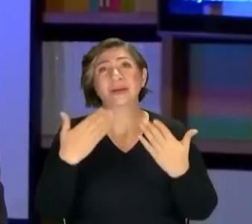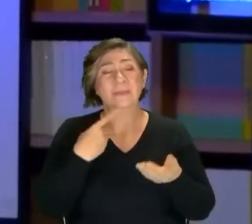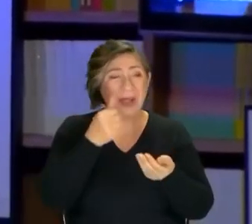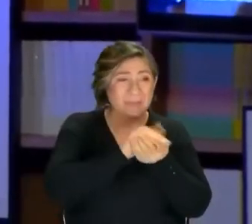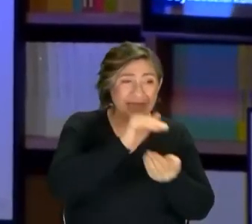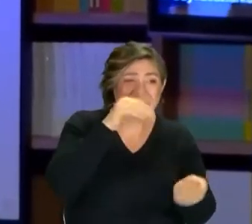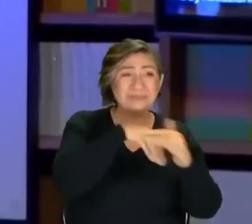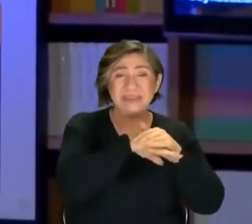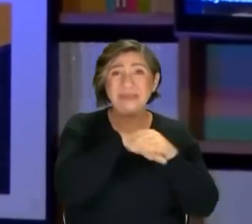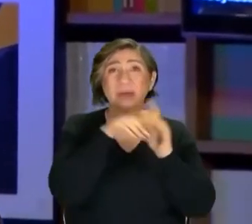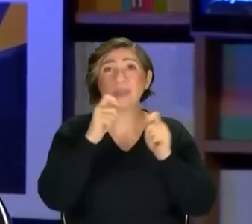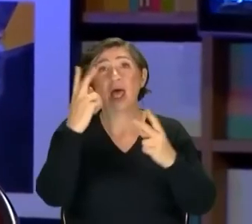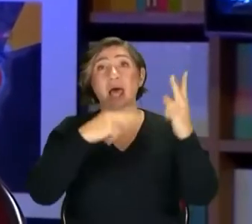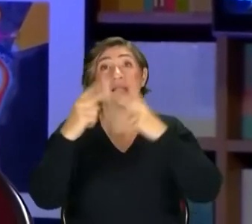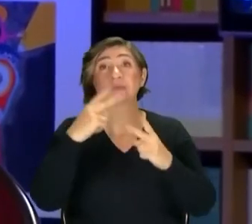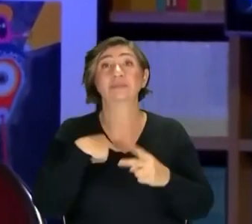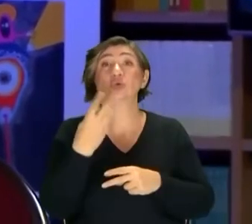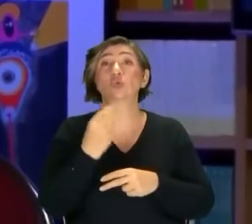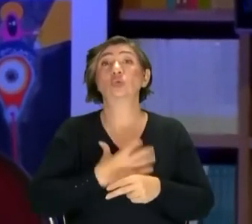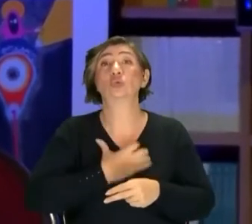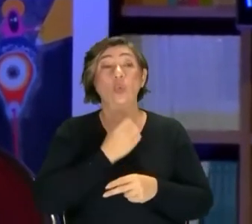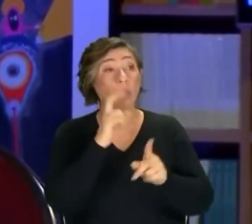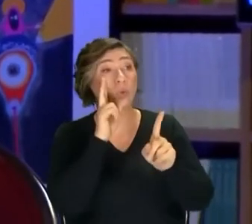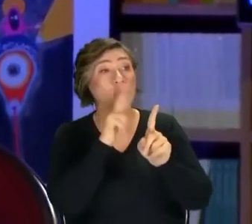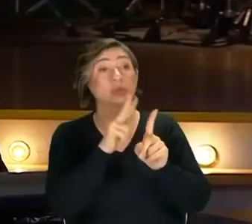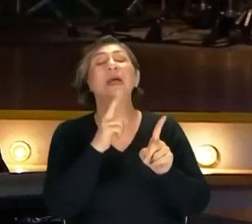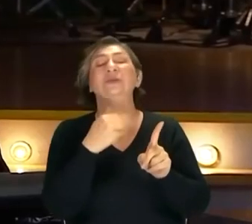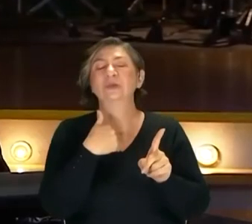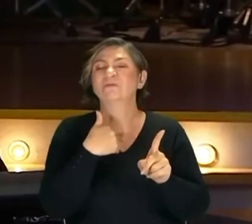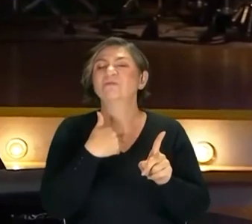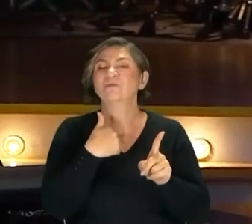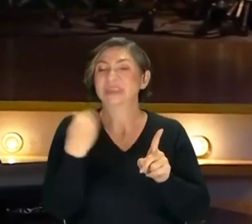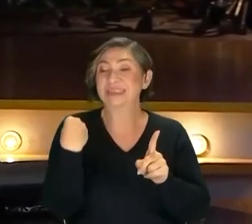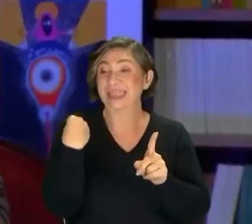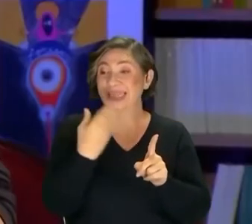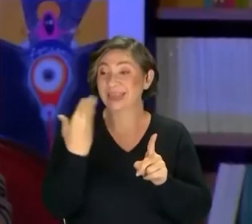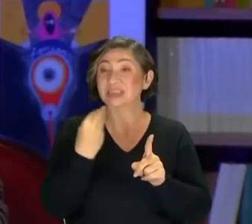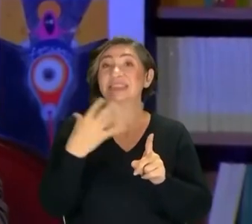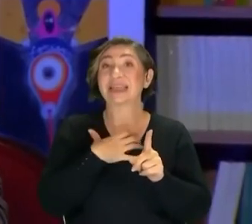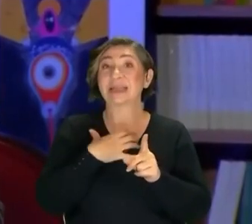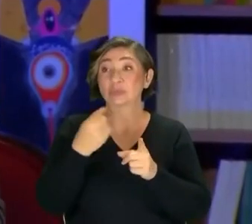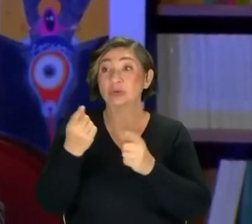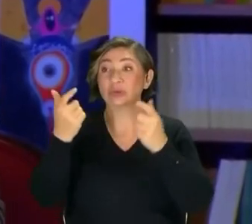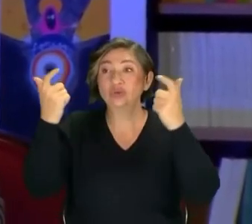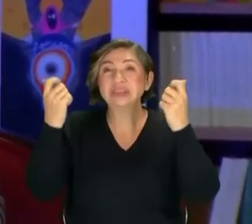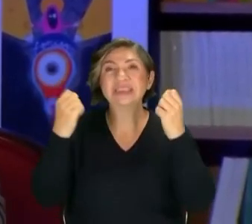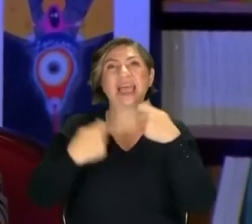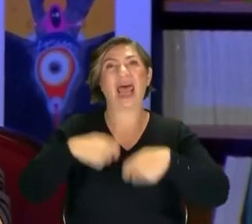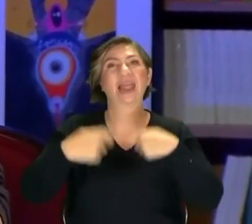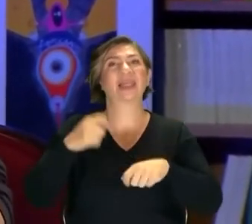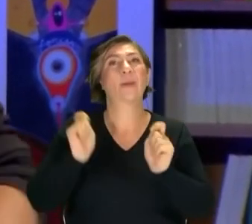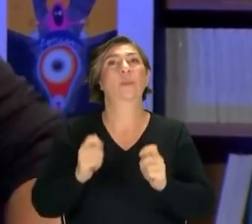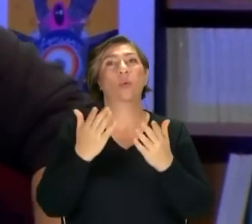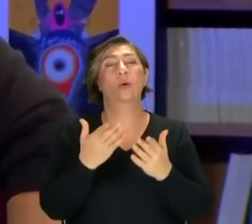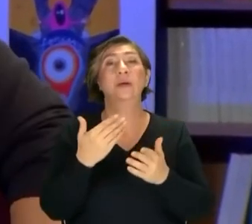birikim yapsaydım diye böyle ağlaştılar. Biz de çok üzüldük. Onları görünce doğal olarak sanırım yeni nesilde kendine bir şekilde buna adattıyor.